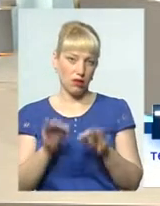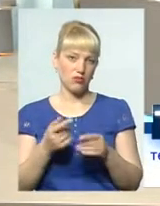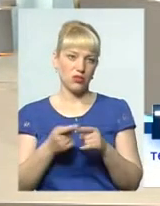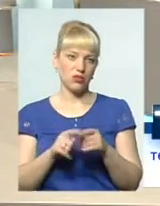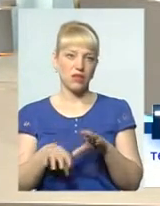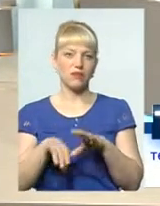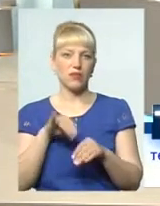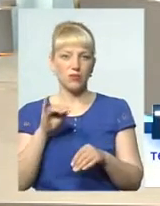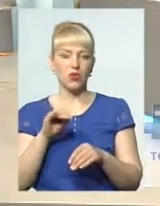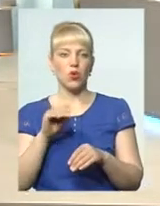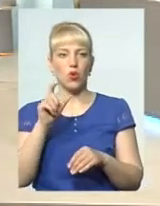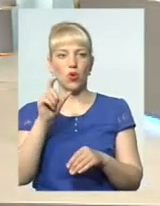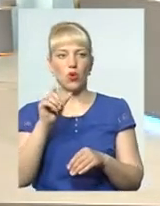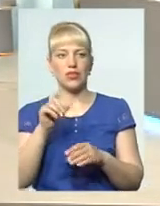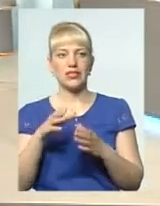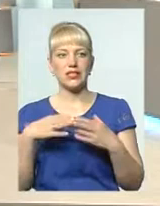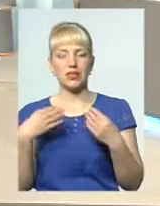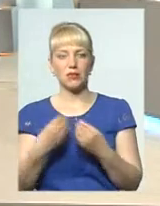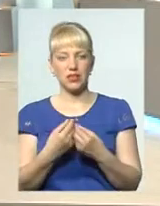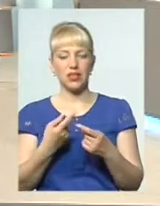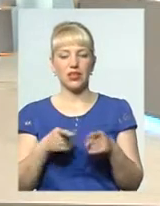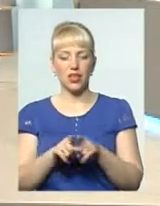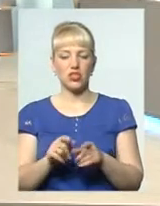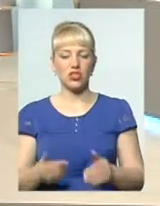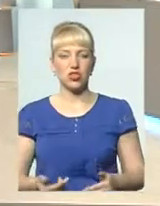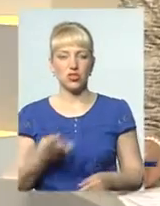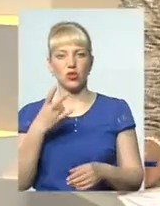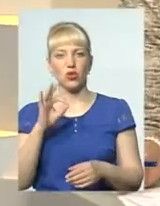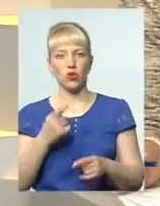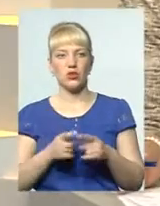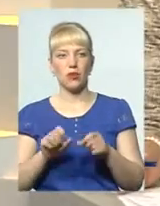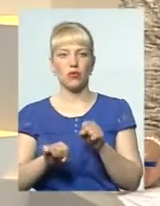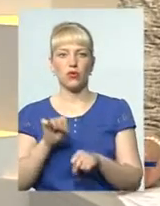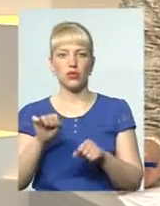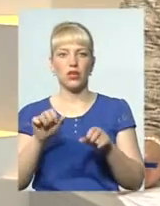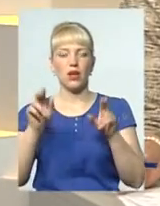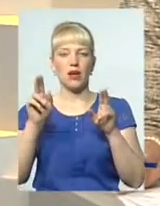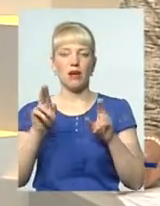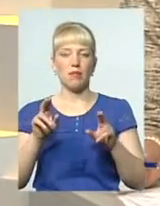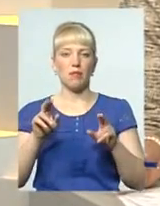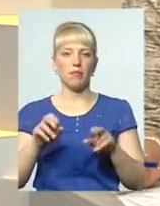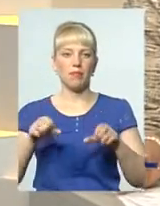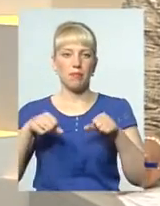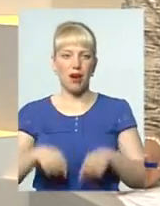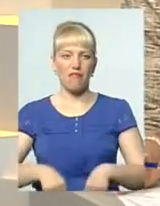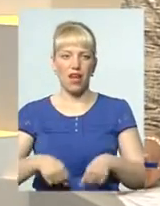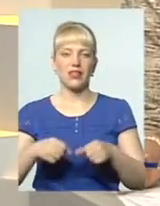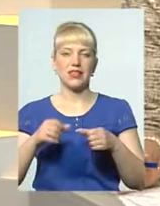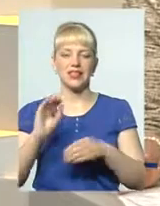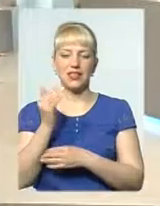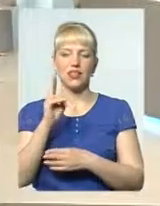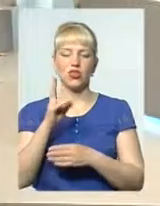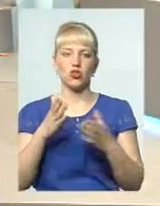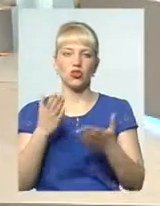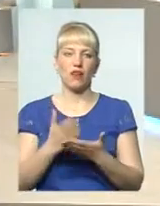людини і родини так жити, але це порушує права дитини, яка живе в такій родині.